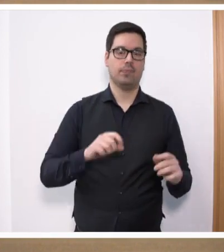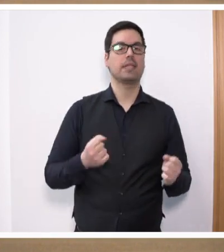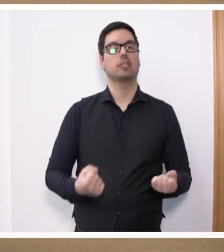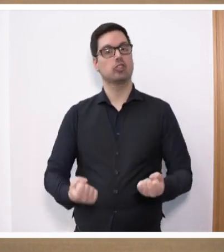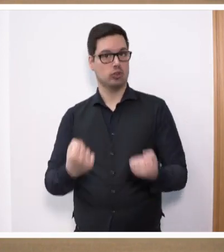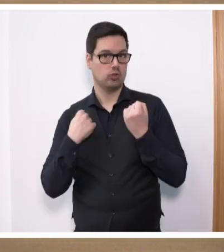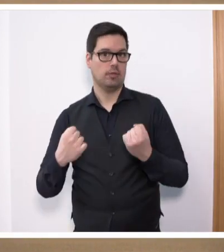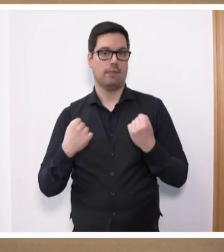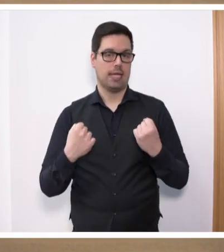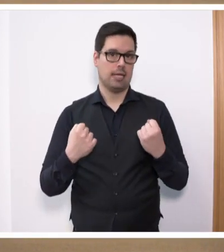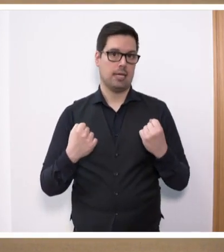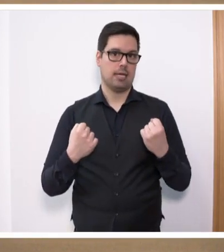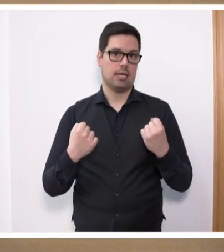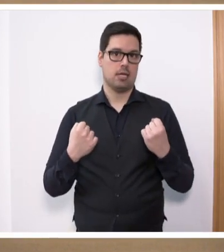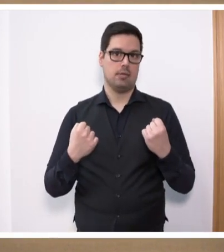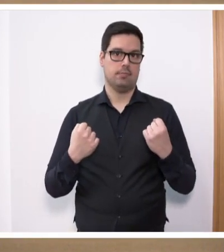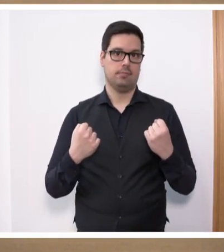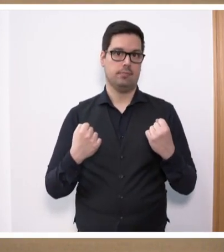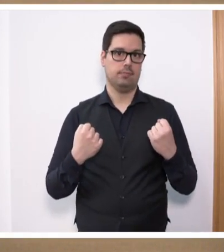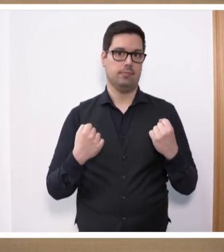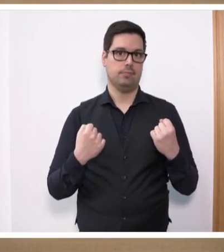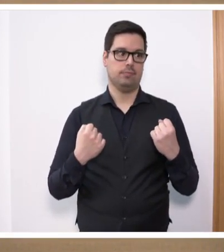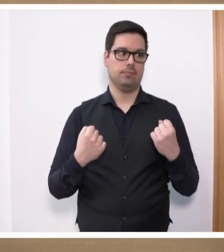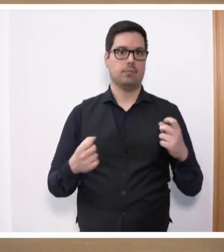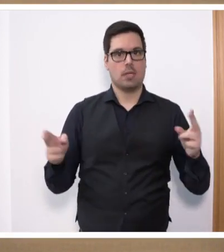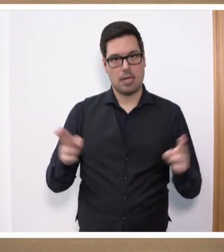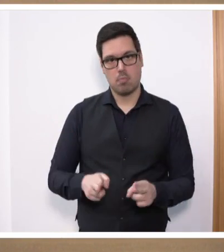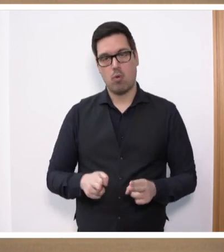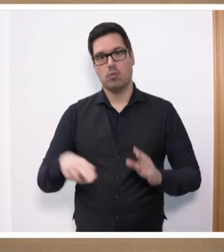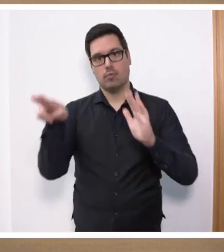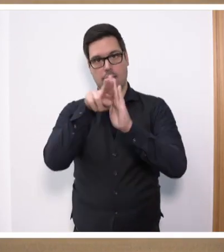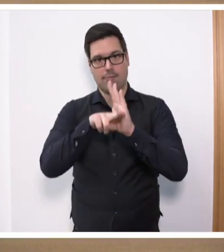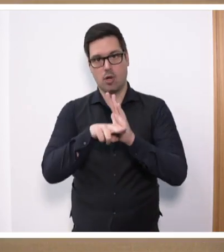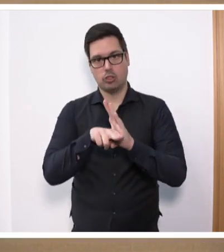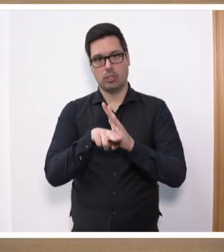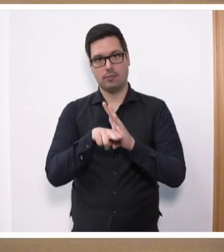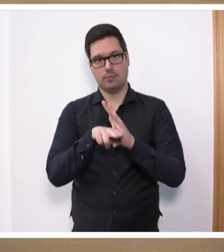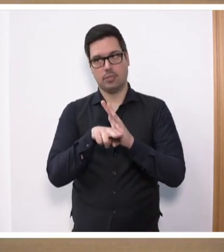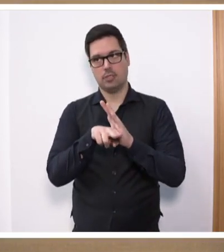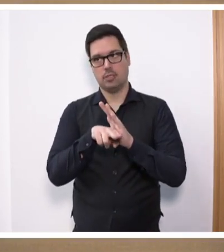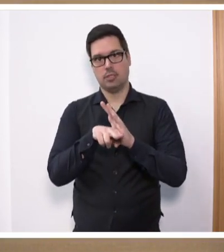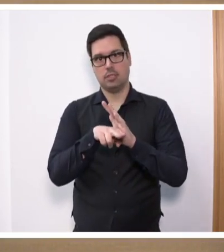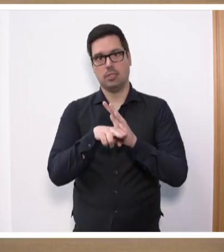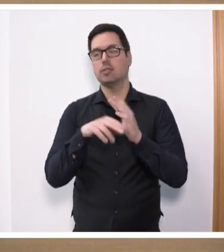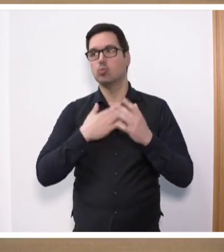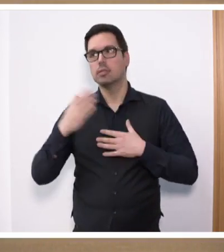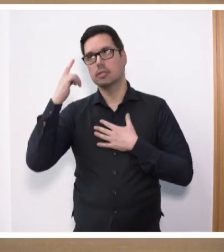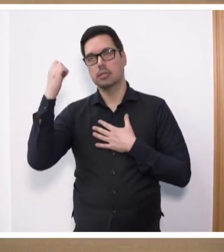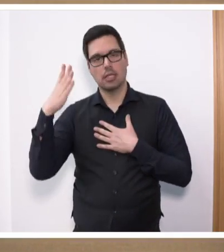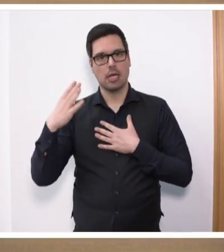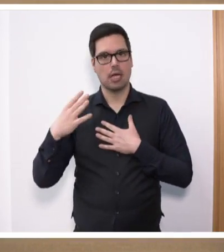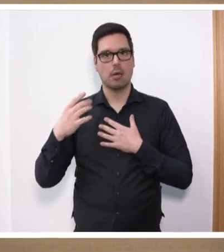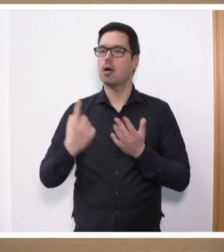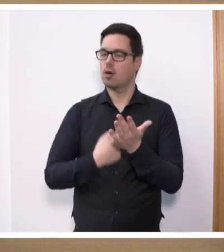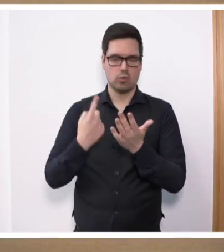argumentieren ist als das simple Credo, der Abbau von Vorschriften sei ein Erheilmittel, ist uns Christdemokraten klar, aber wir scheuen dieser